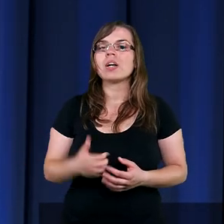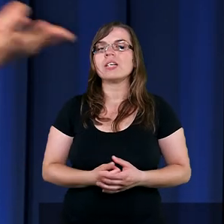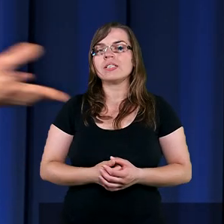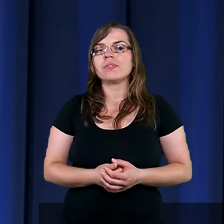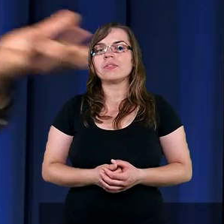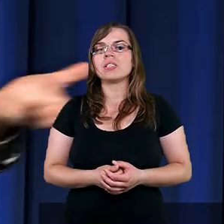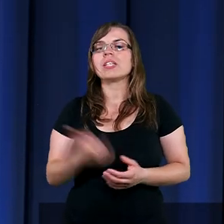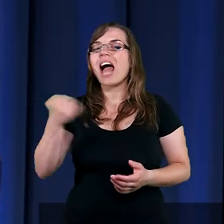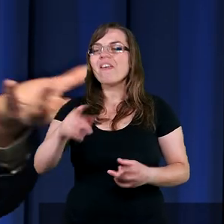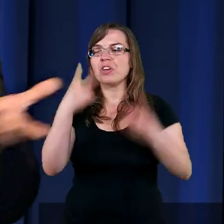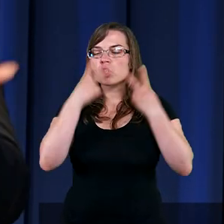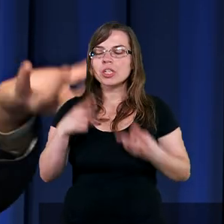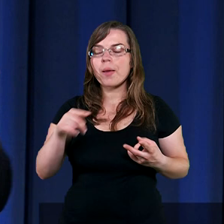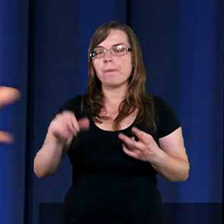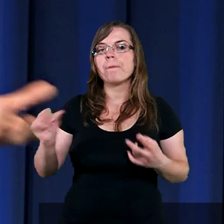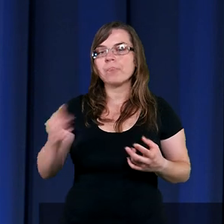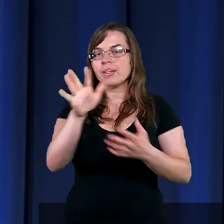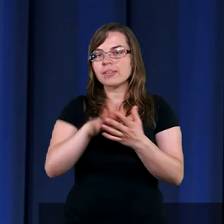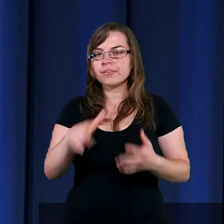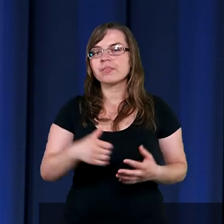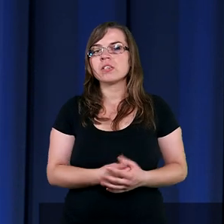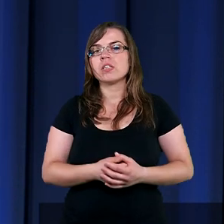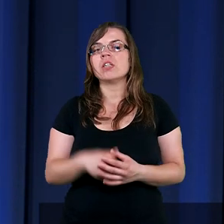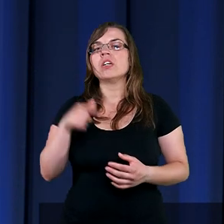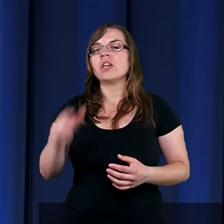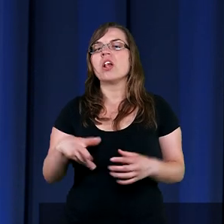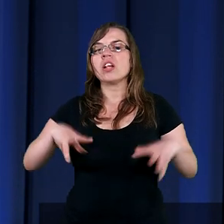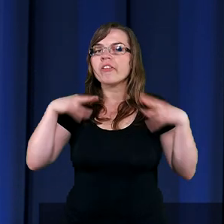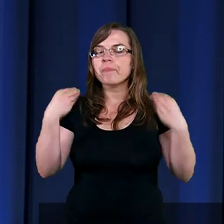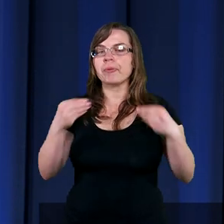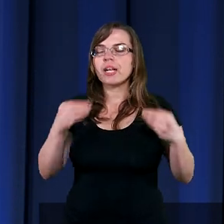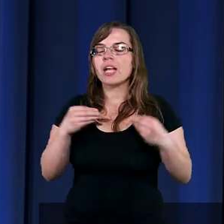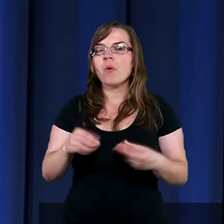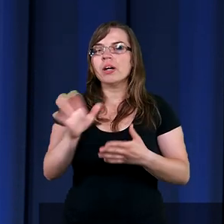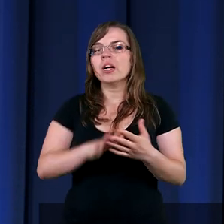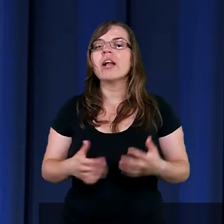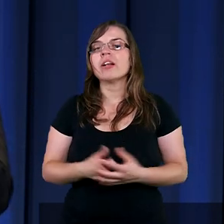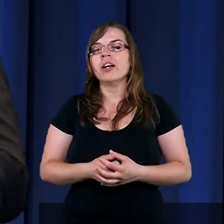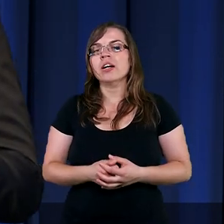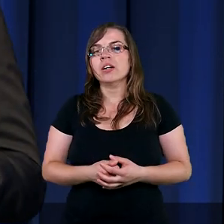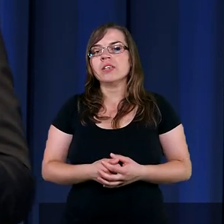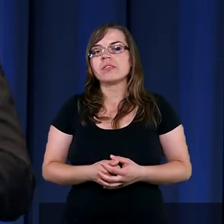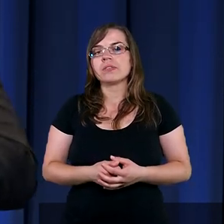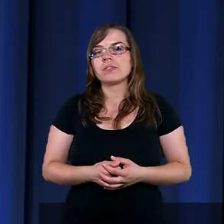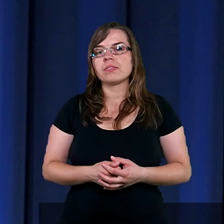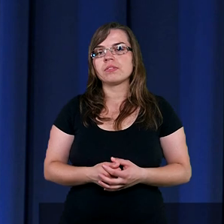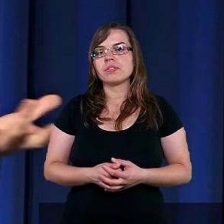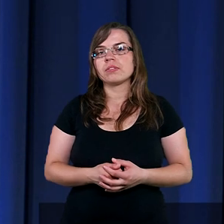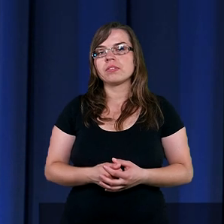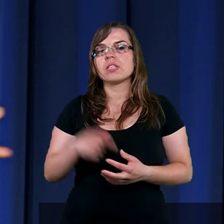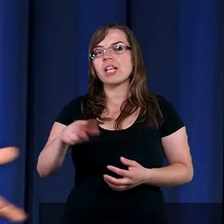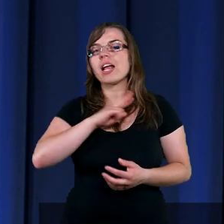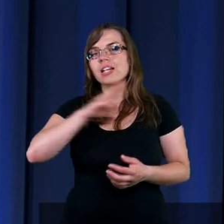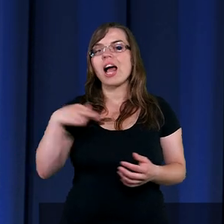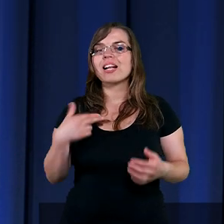wiecie, ja zawsze jak czytam ten pierwszy ślub, ślub to jest wspaniała okoliczność. My sobie może nie jakoś w tej